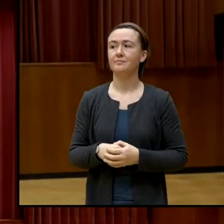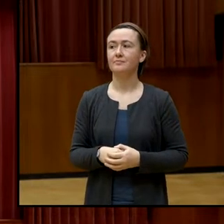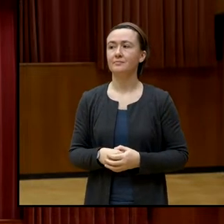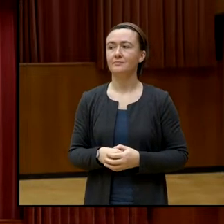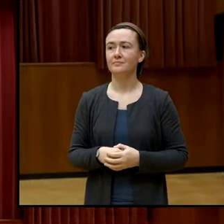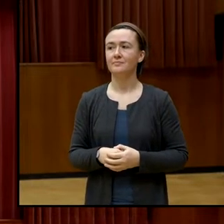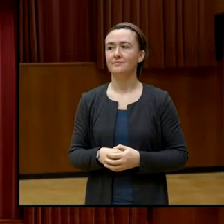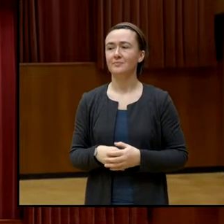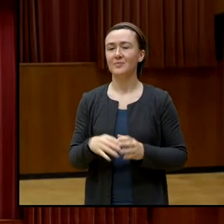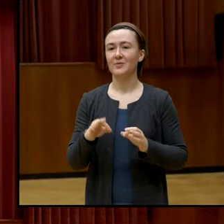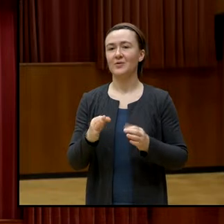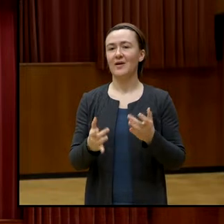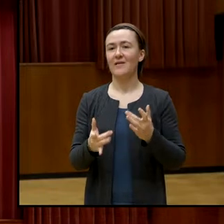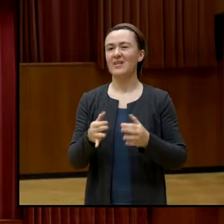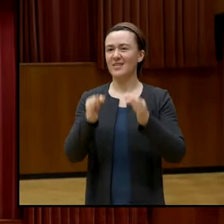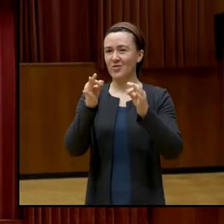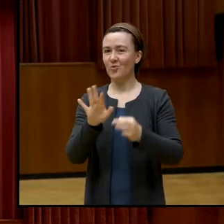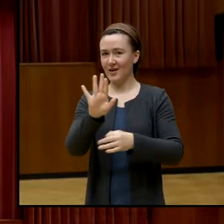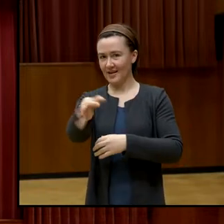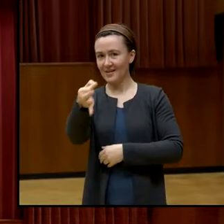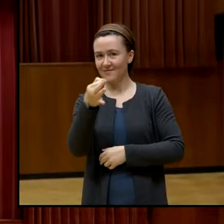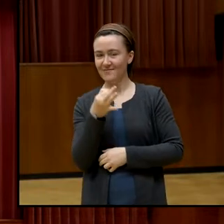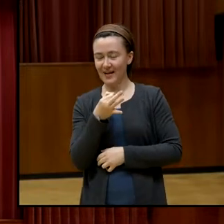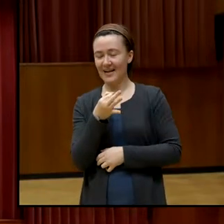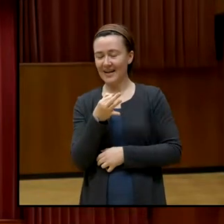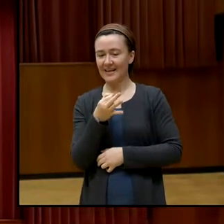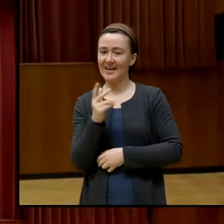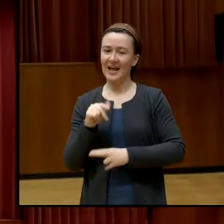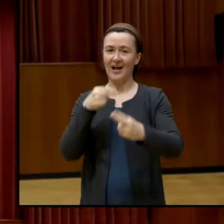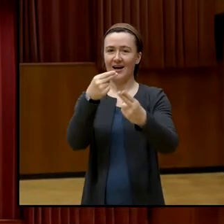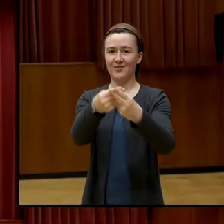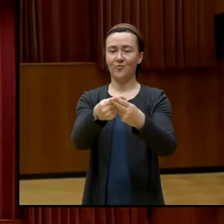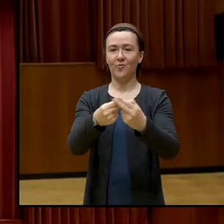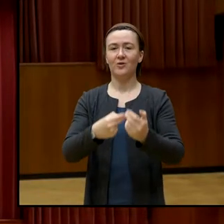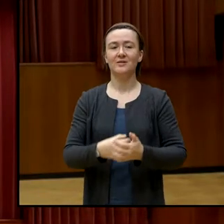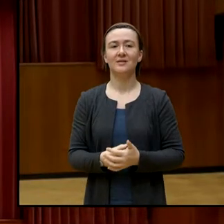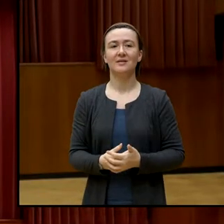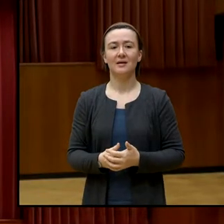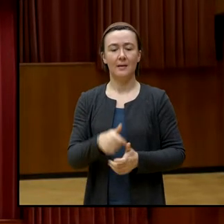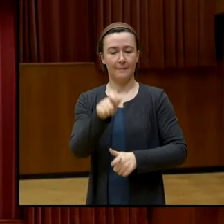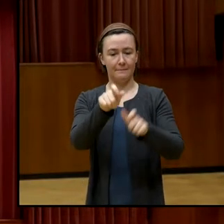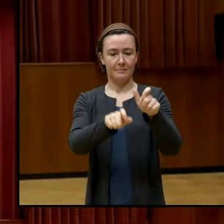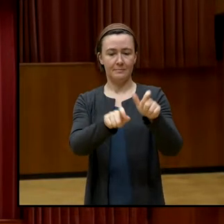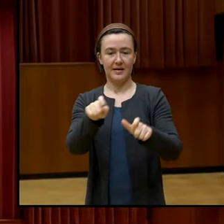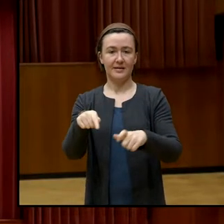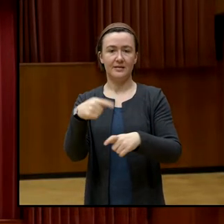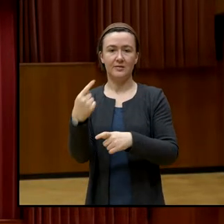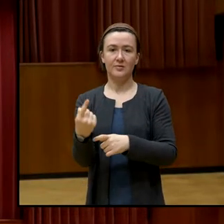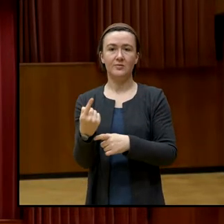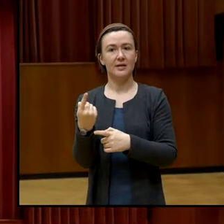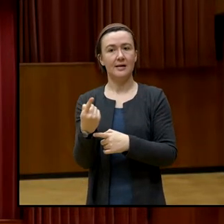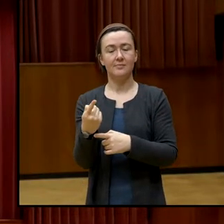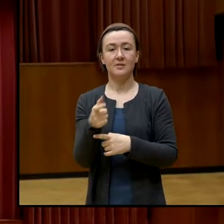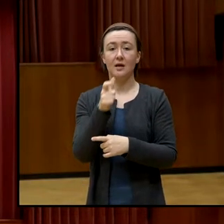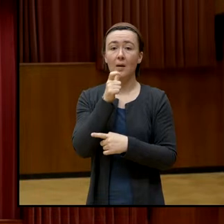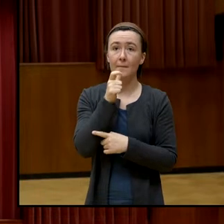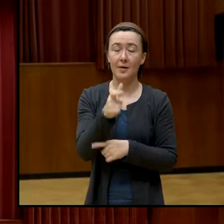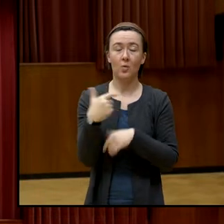Gut, vielleicht erstens konkret zu der Frage, die gekommen ist, also wie bringt man Menschen mit hoher beruflicher